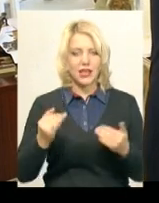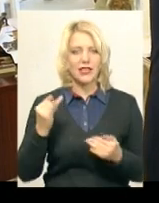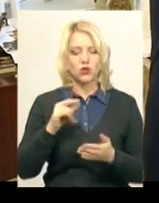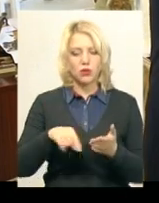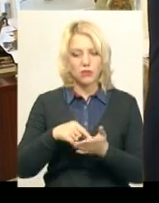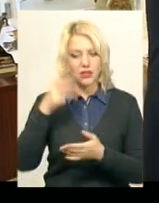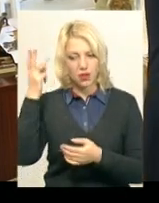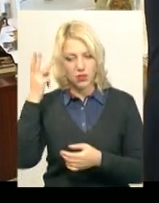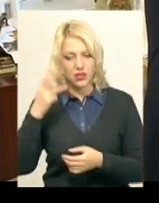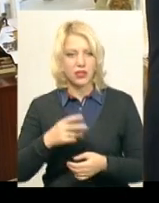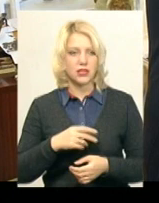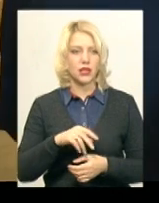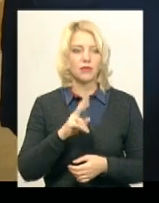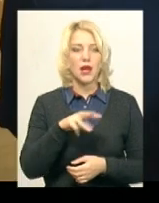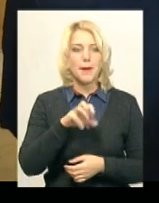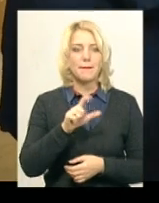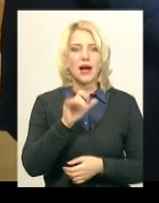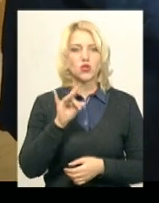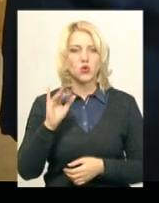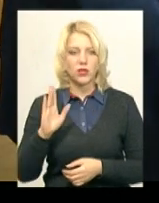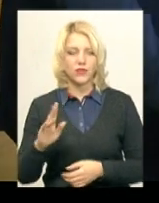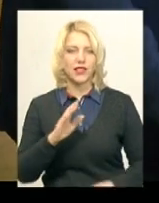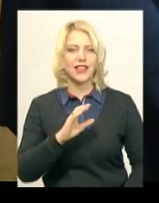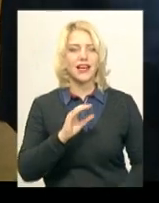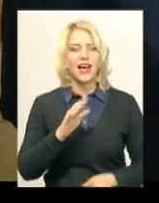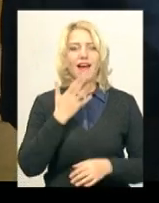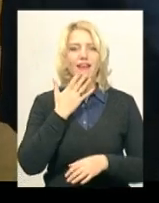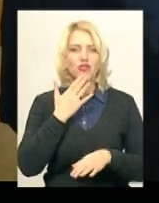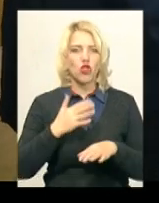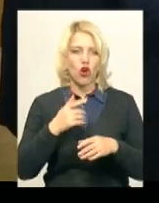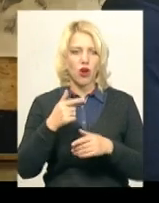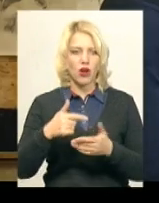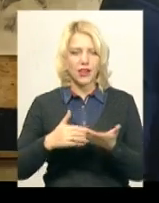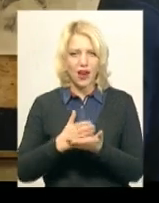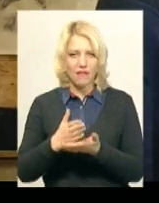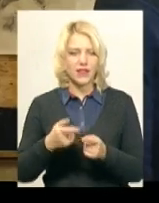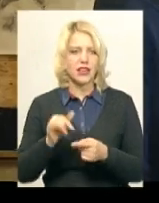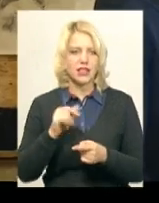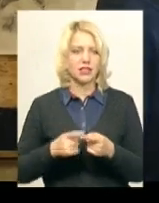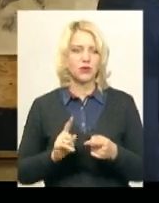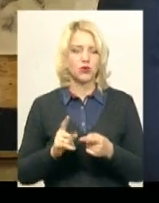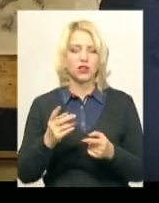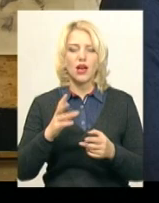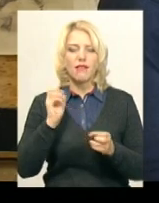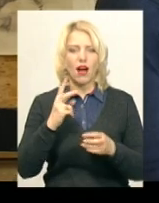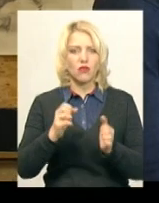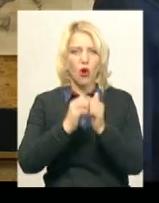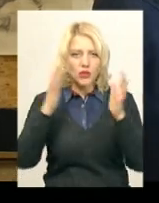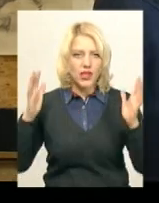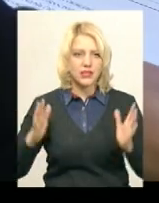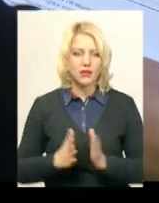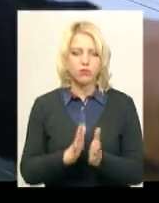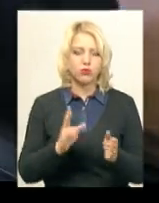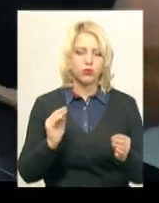Хмельницького, Людмила та Миколи Мазурів та етнографія. Вони будуть єдиним цілим, доповнюватимуть один одного, каже автор